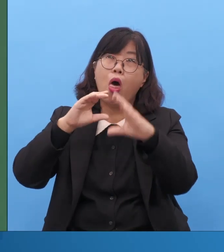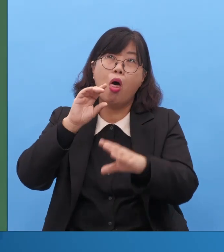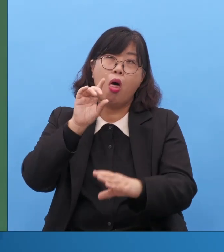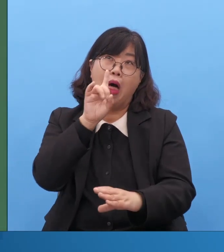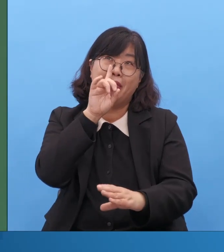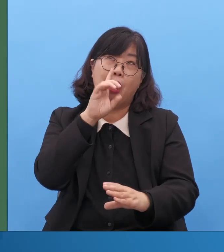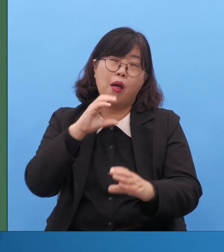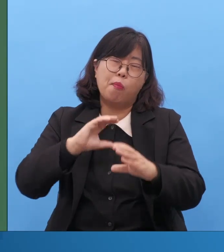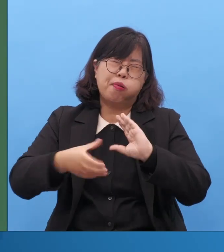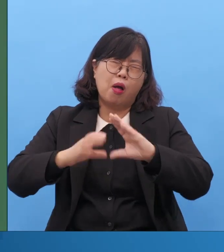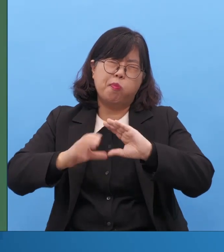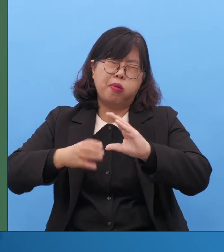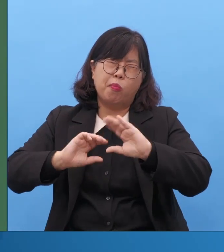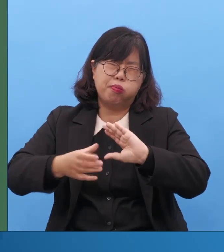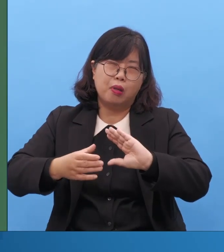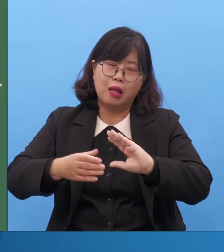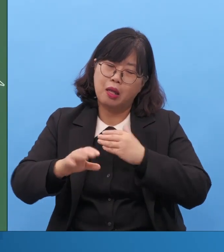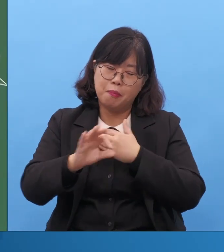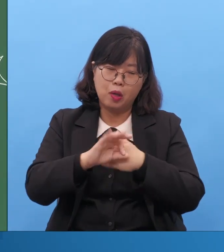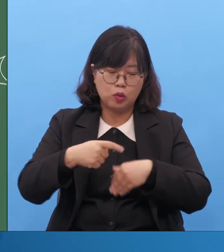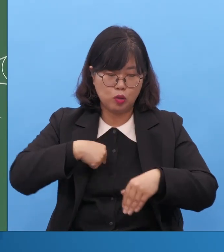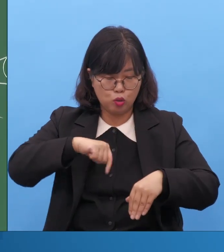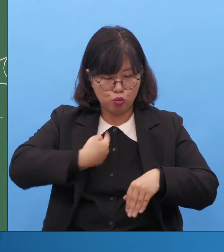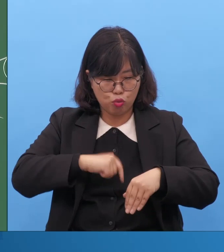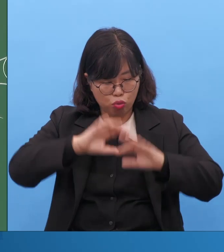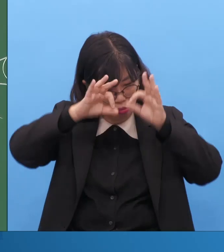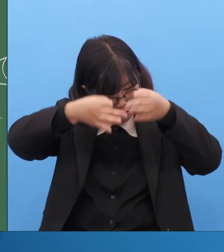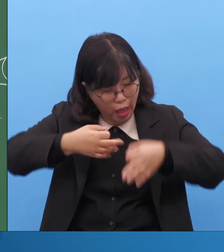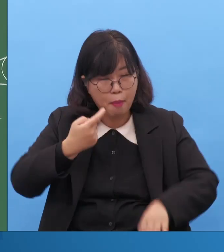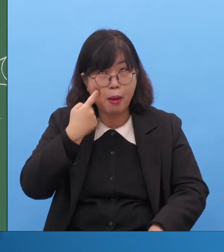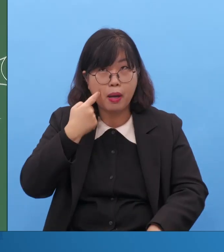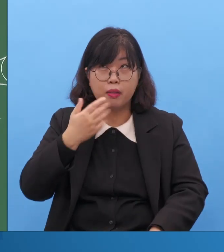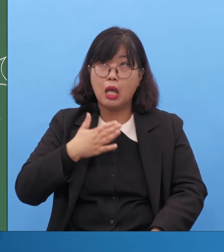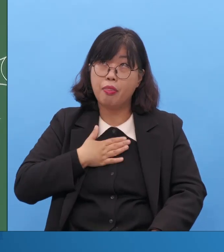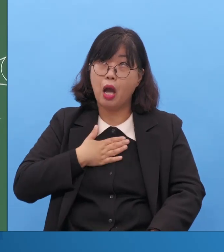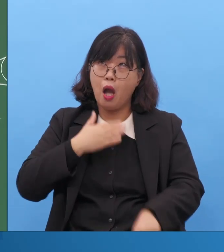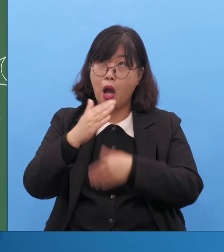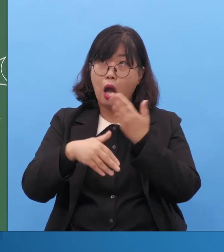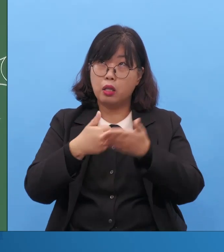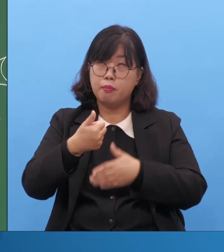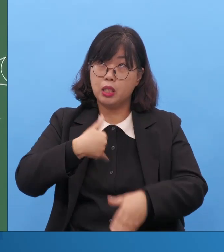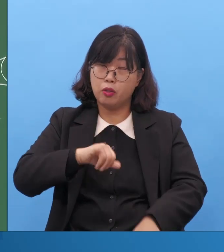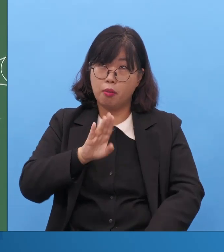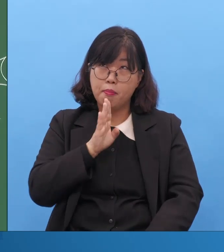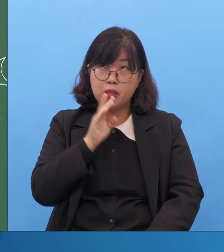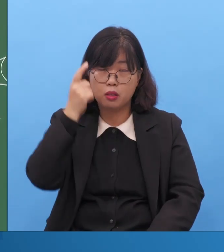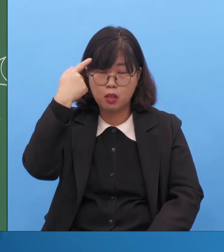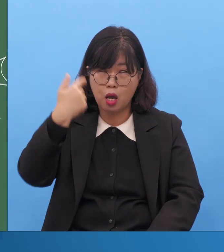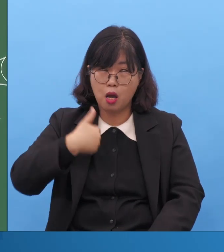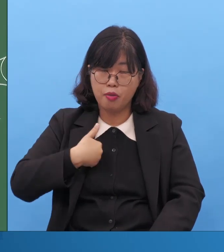내가 하나님의 자녀라면 나 자신에 대해서 내가 할 거 아닙니까?